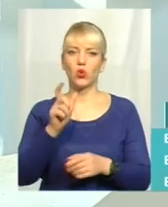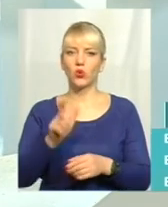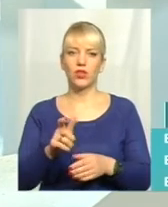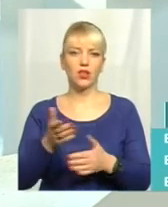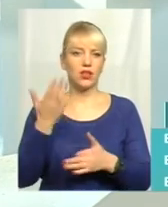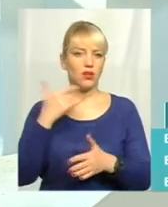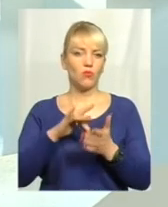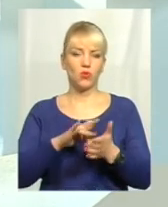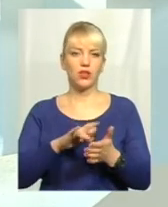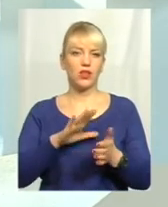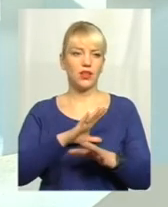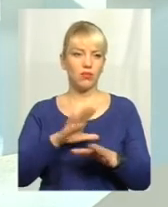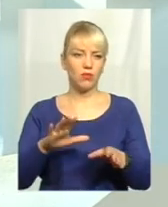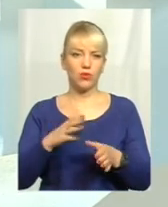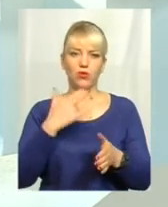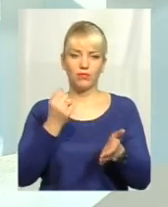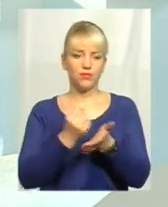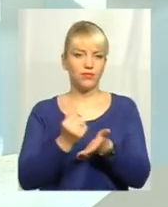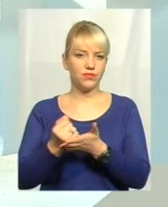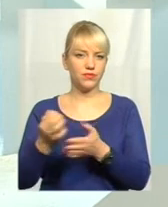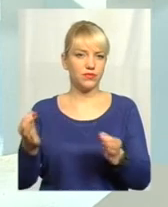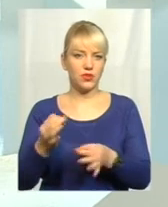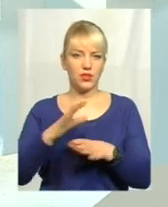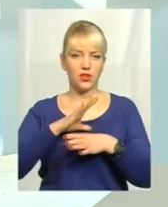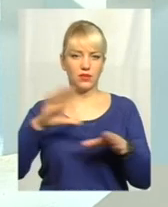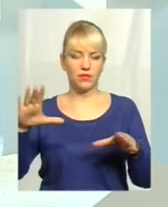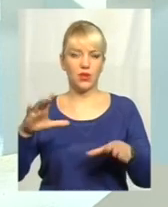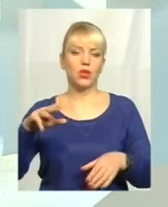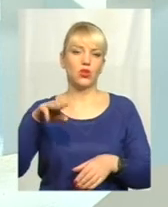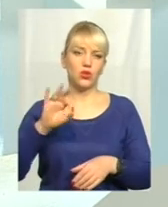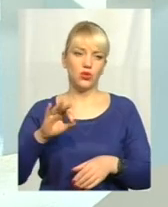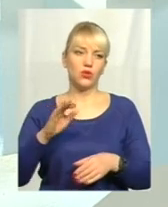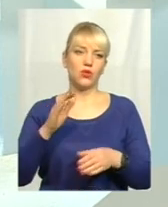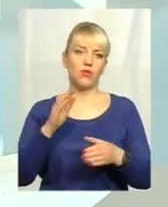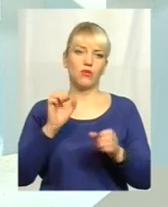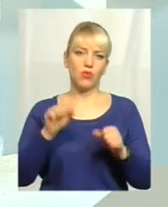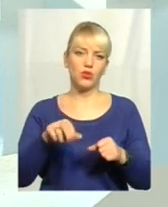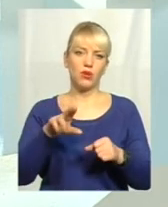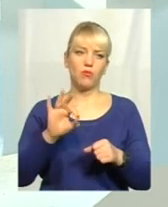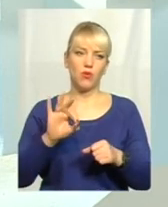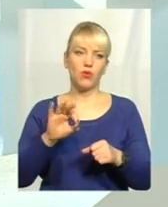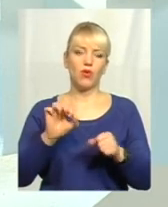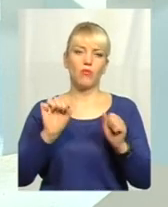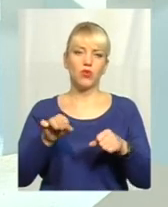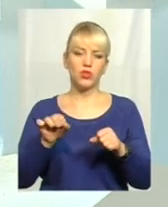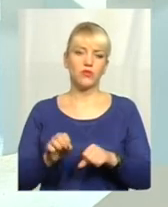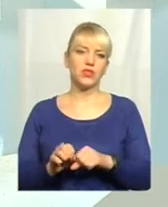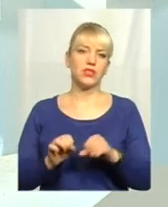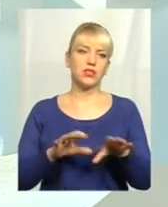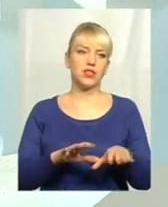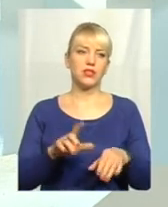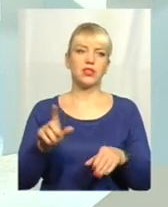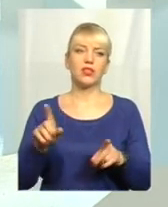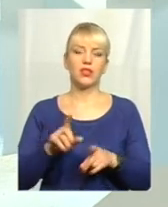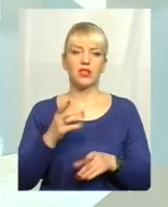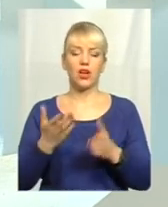раніше, тобто, вона не мала ніяких відміток, не має ніяких діючих віз, то вона може по можливості цей паспорт, звичайно, здати. Якщо в людини абсолютно не